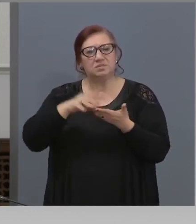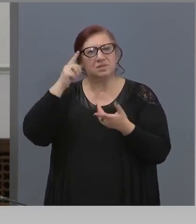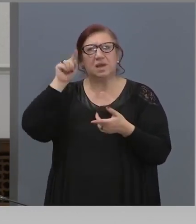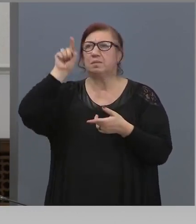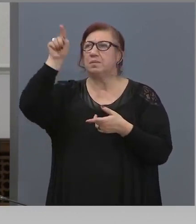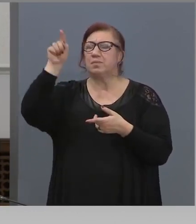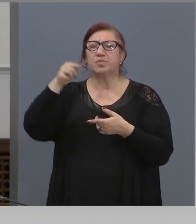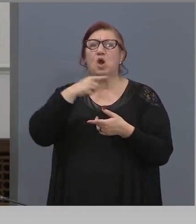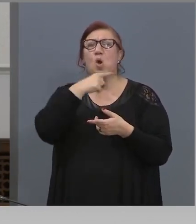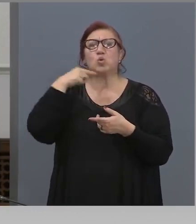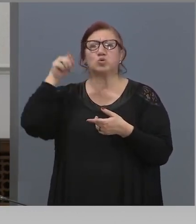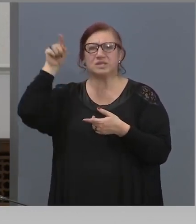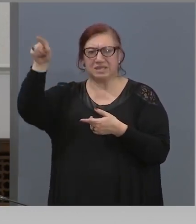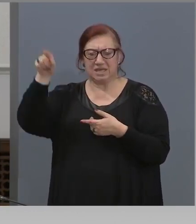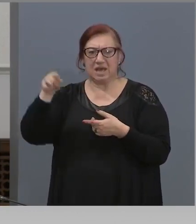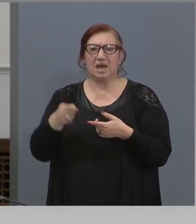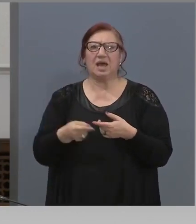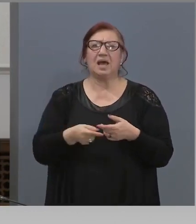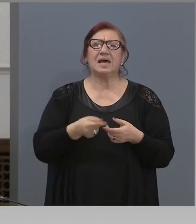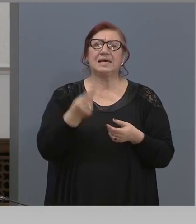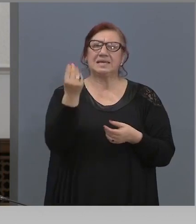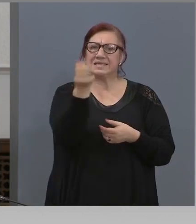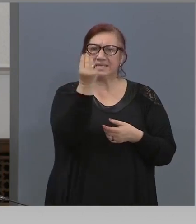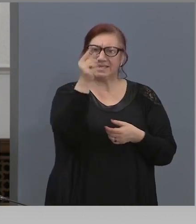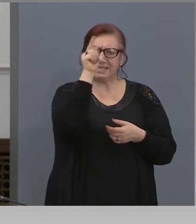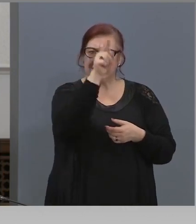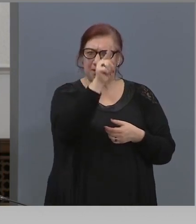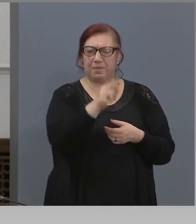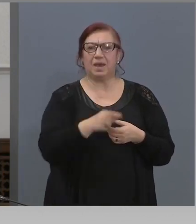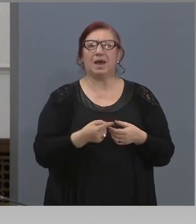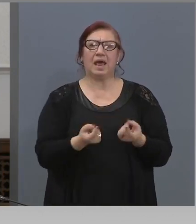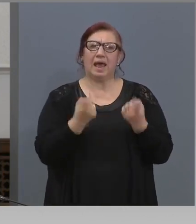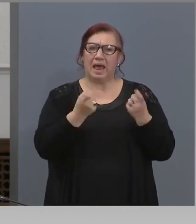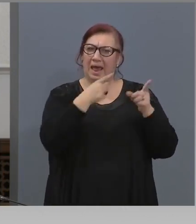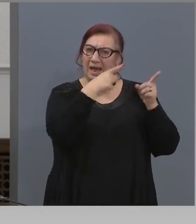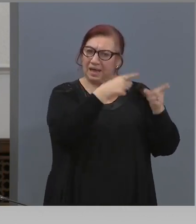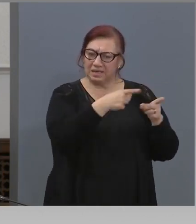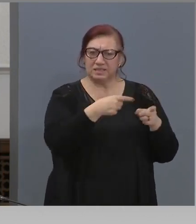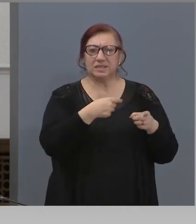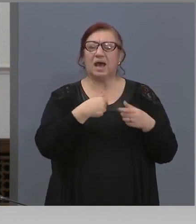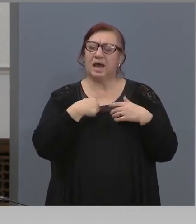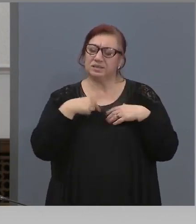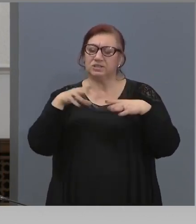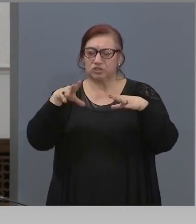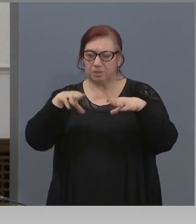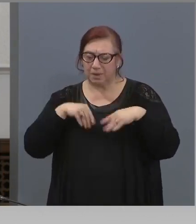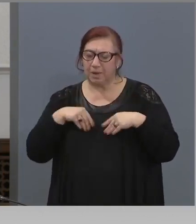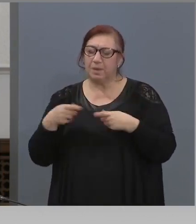Сърбия, в Гърция, ще си понеса упреците или наказанието.